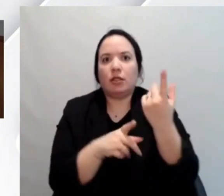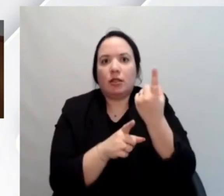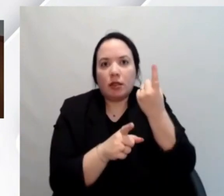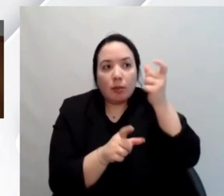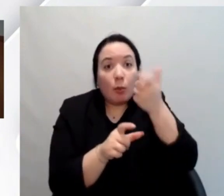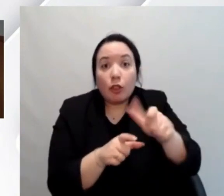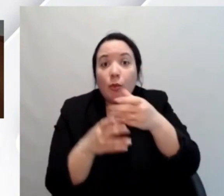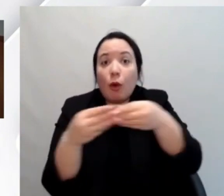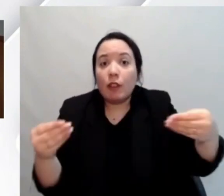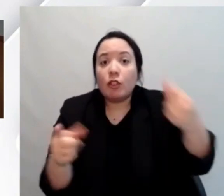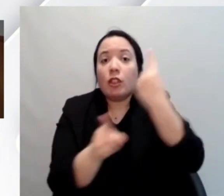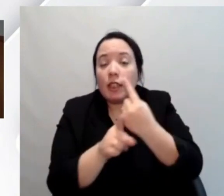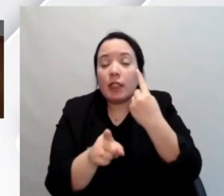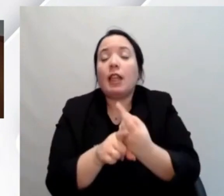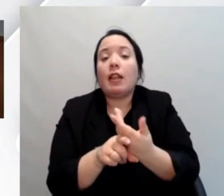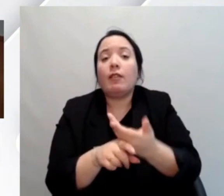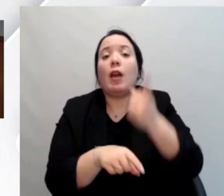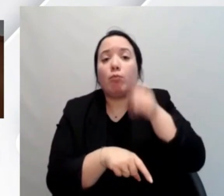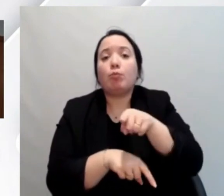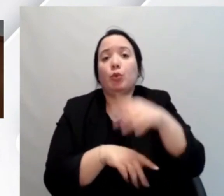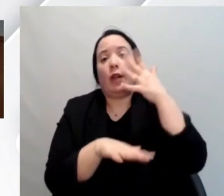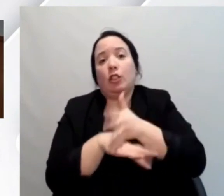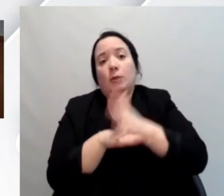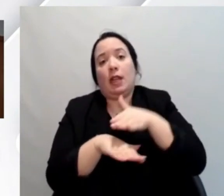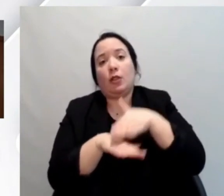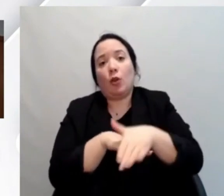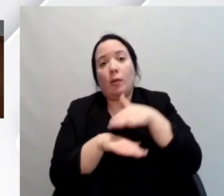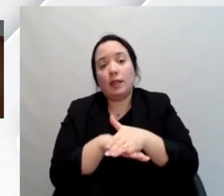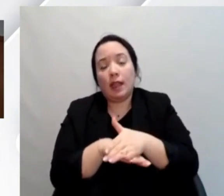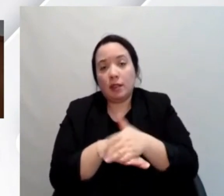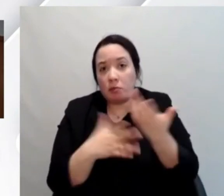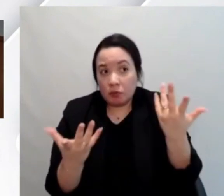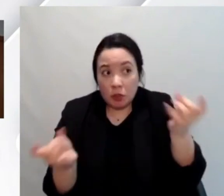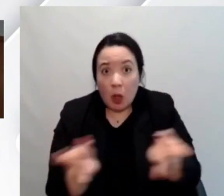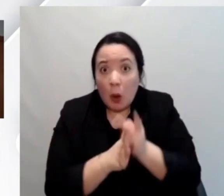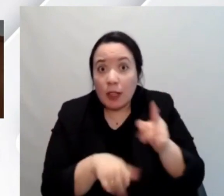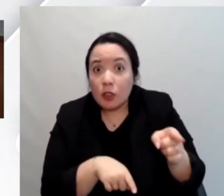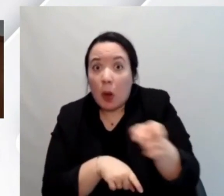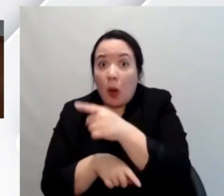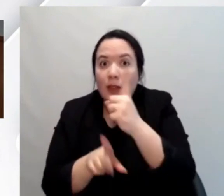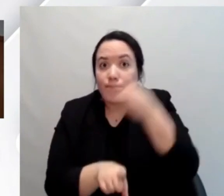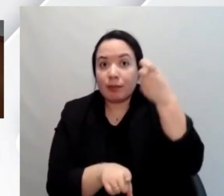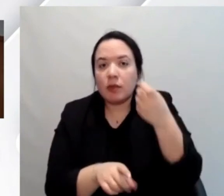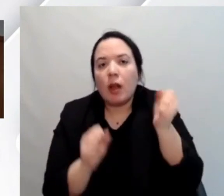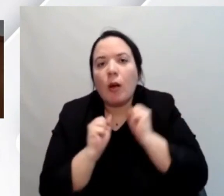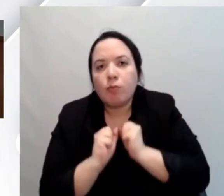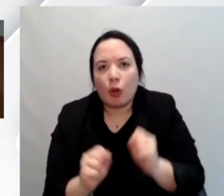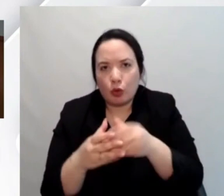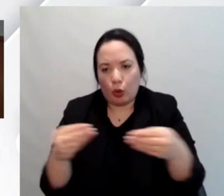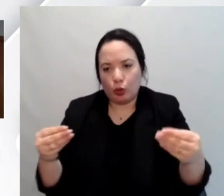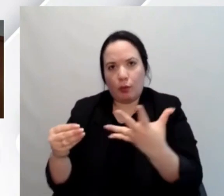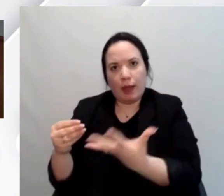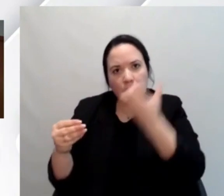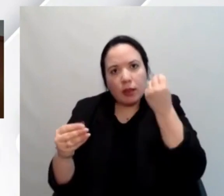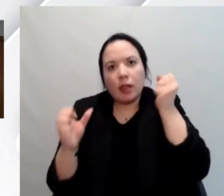accessibili quindi hanno l'opportunità possono utilizzare questi strumenti possono formarsi adeguatamente e